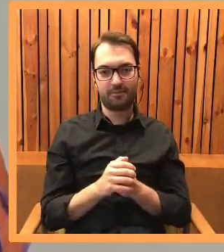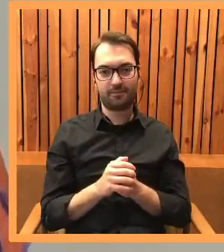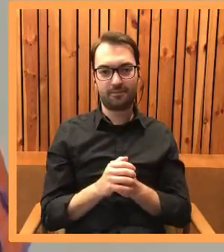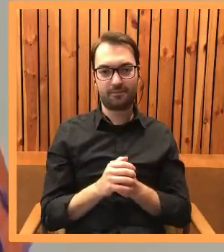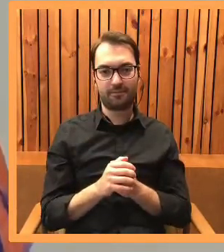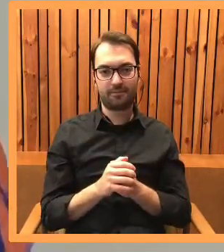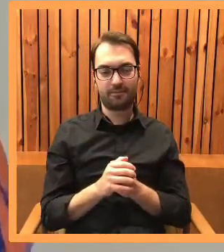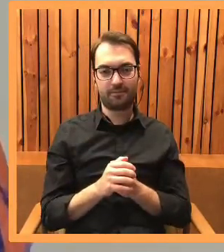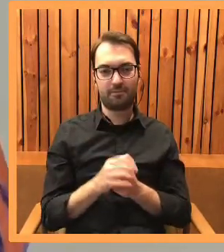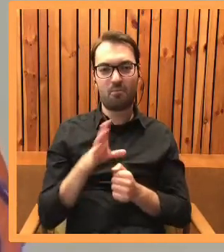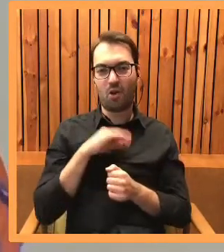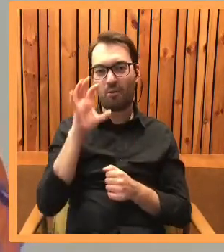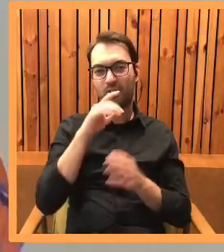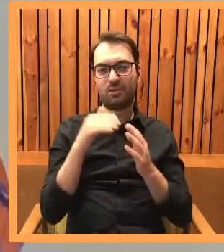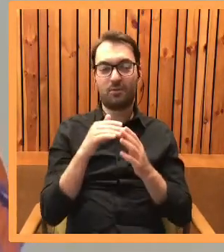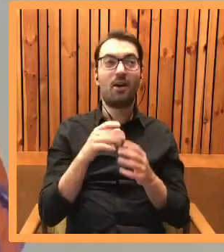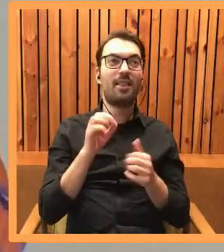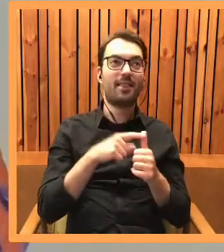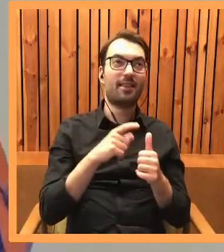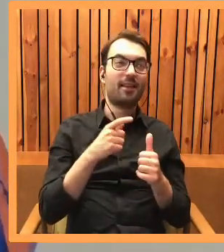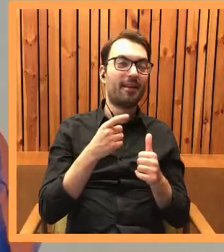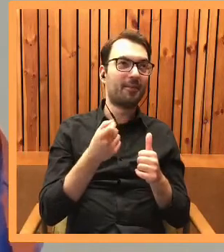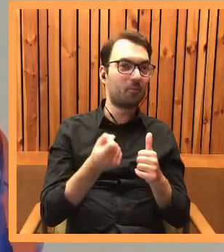Niecodzienna.